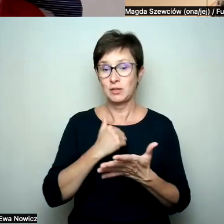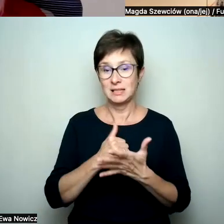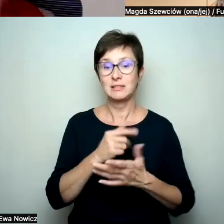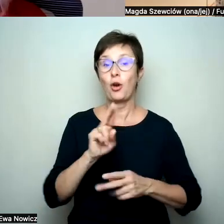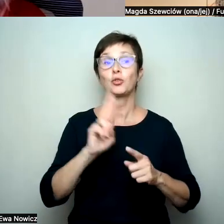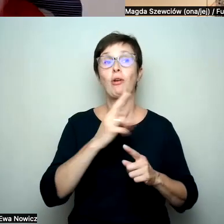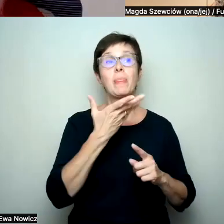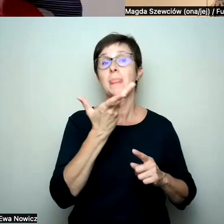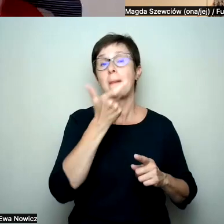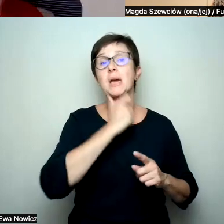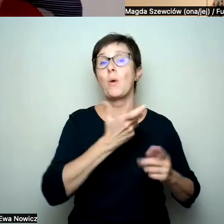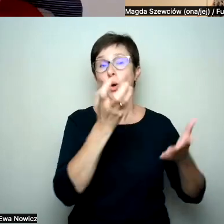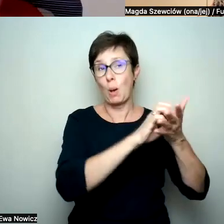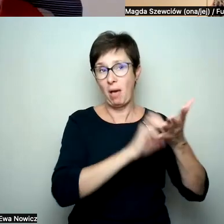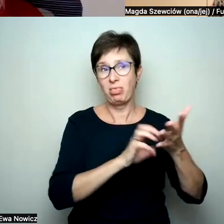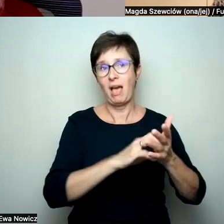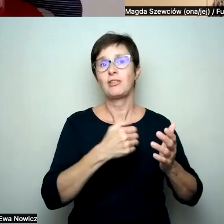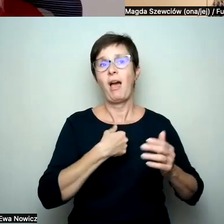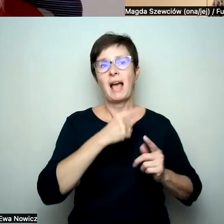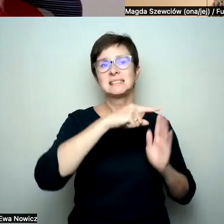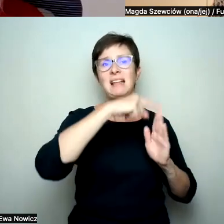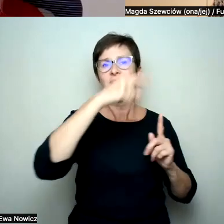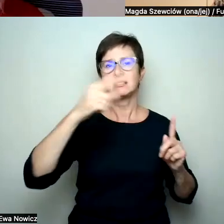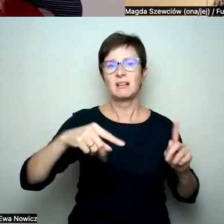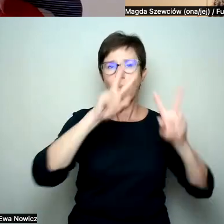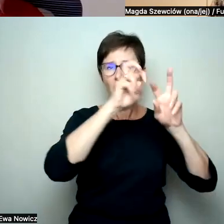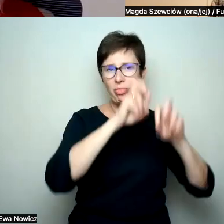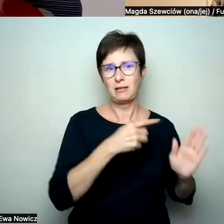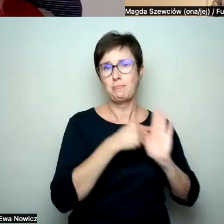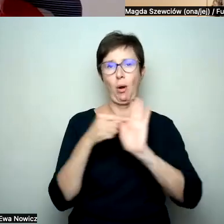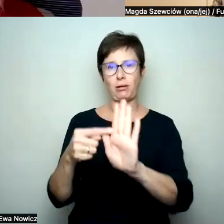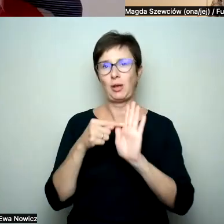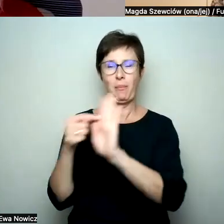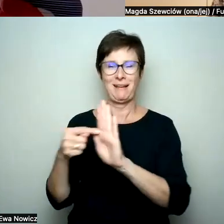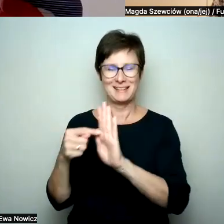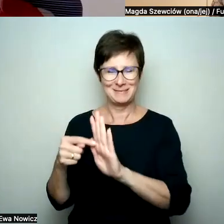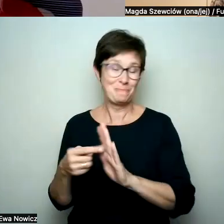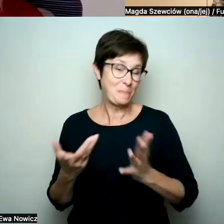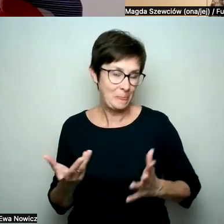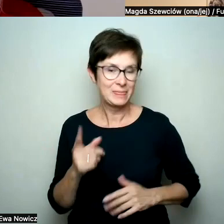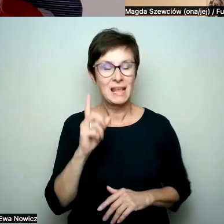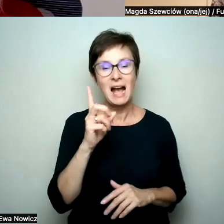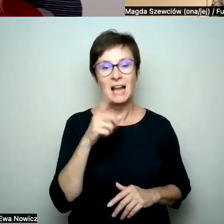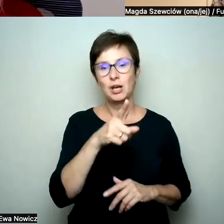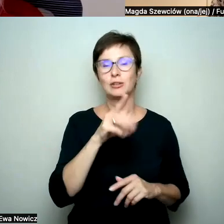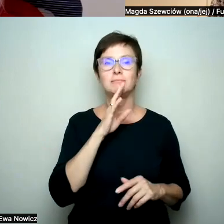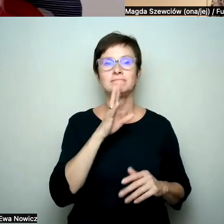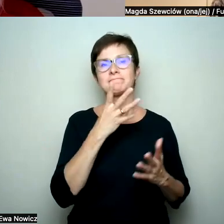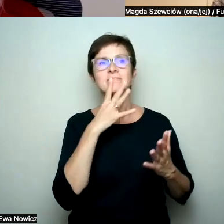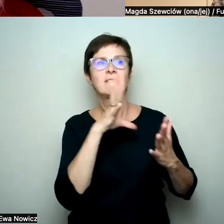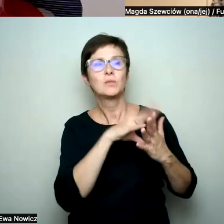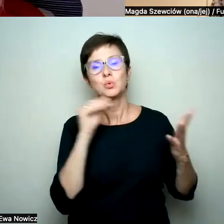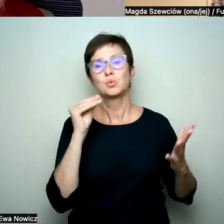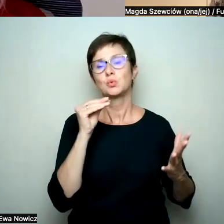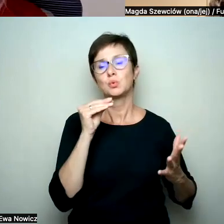komentarzy, co już zresztą mówiłaś. Natomiast to też jest wzór na jakiś taki, może nie wzór, ale modelowanie, że